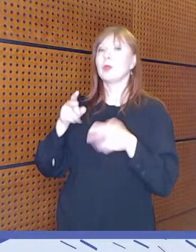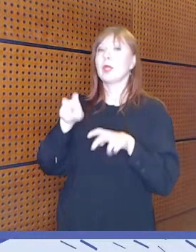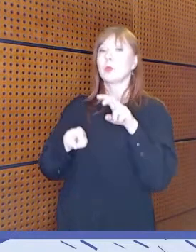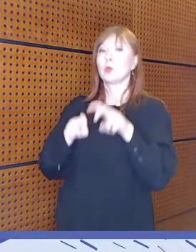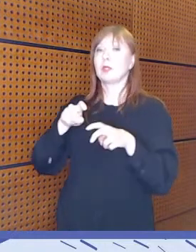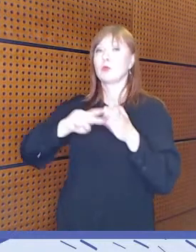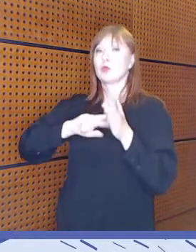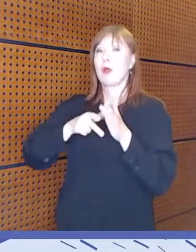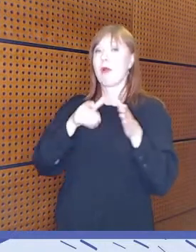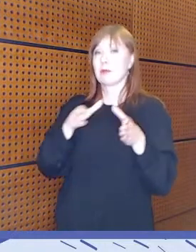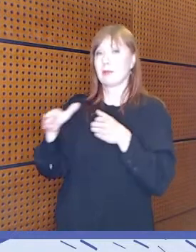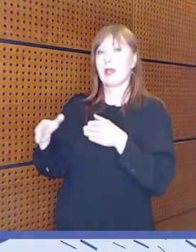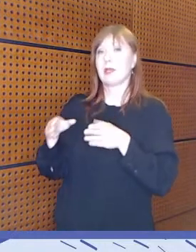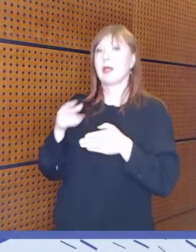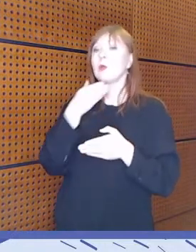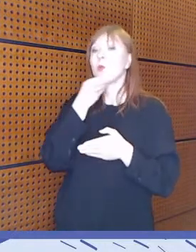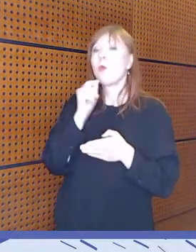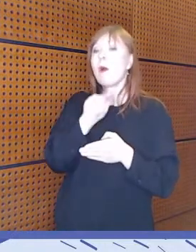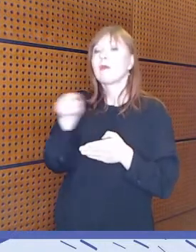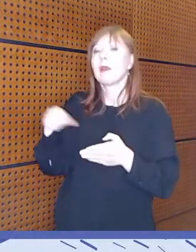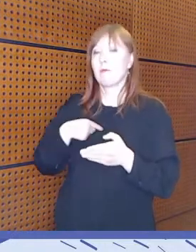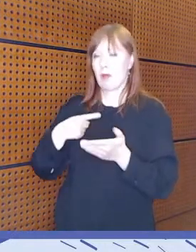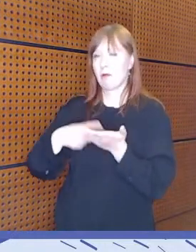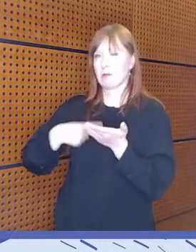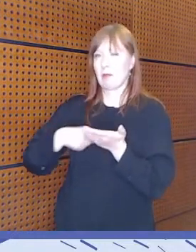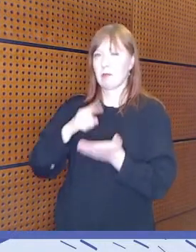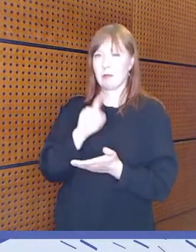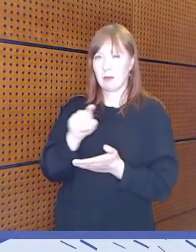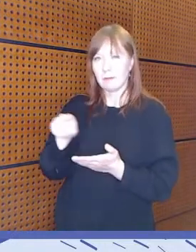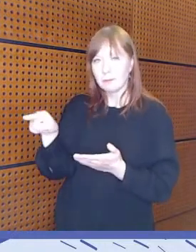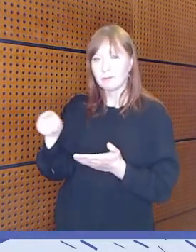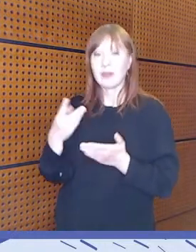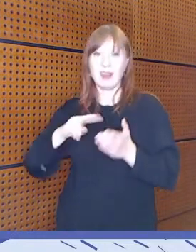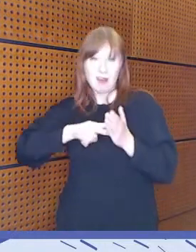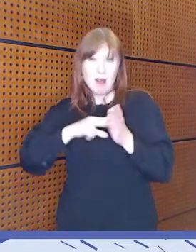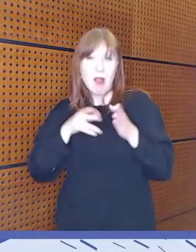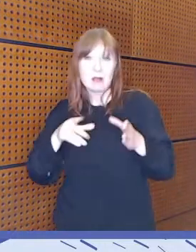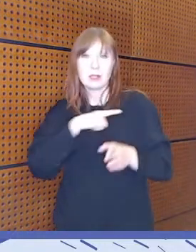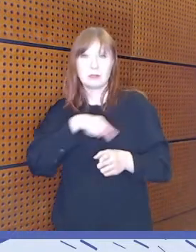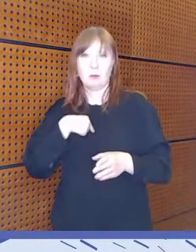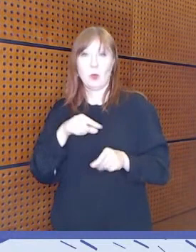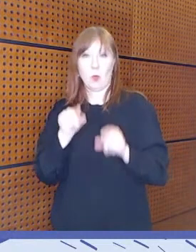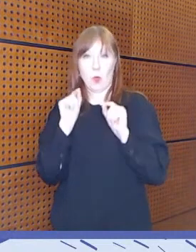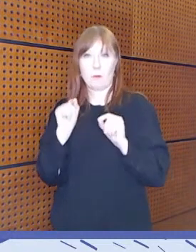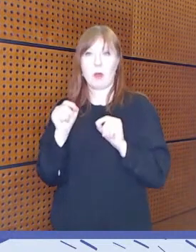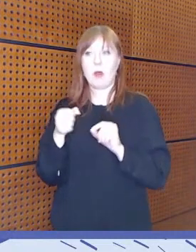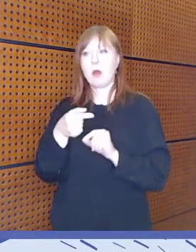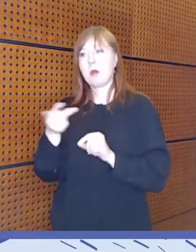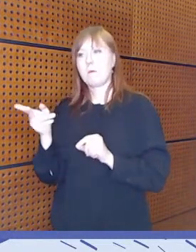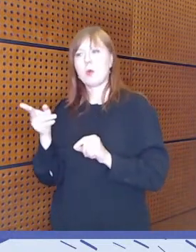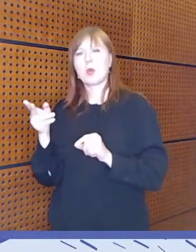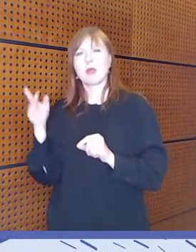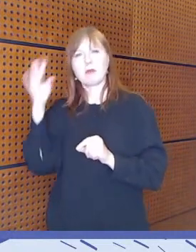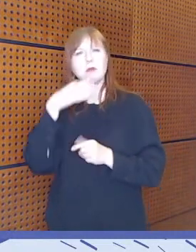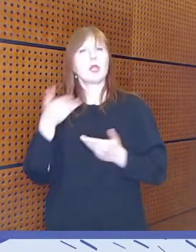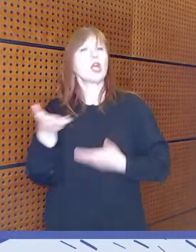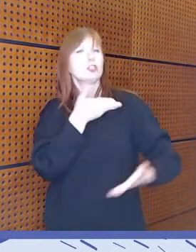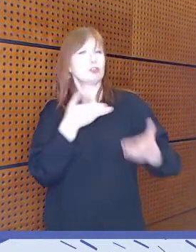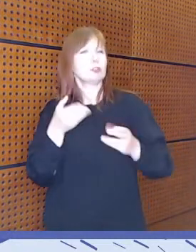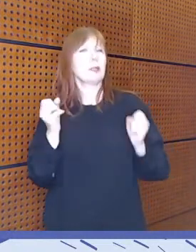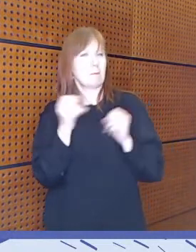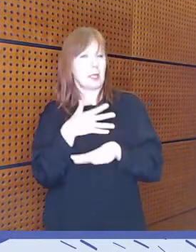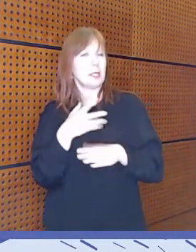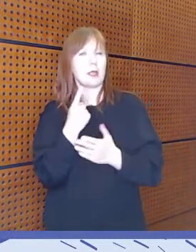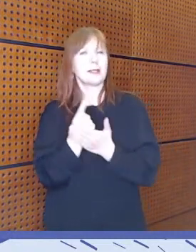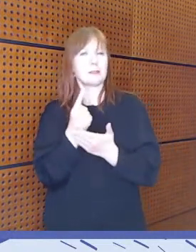nuoria. Meille on selvinnyt tässä hankkeessa, että nuoret pitävät sosiaalista mediaa keskeisenä